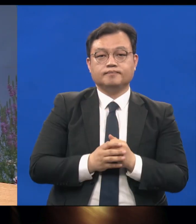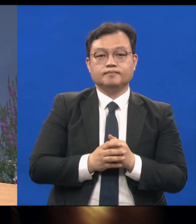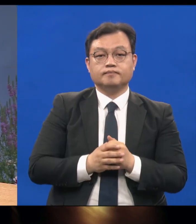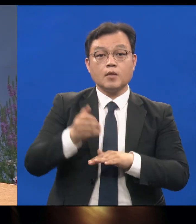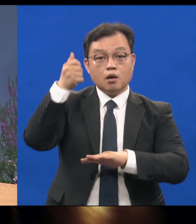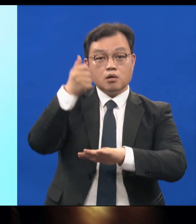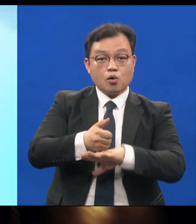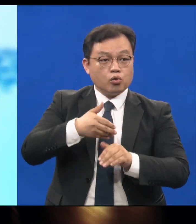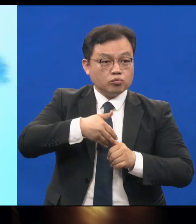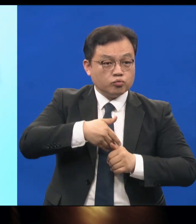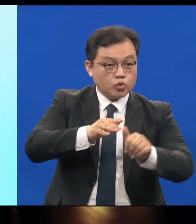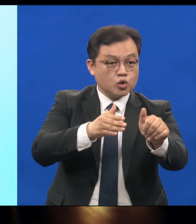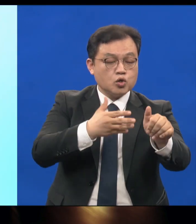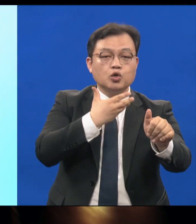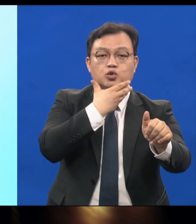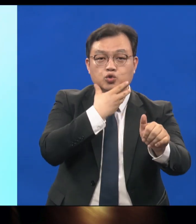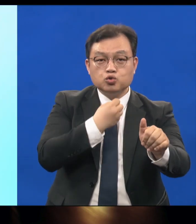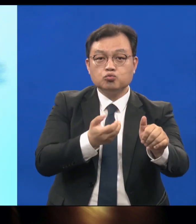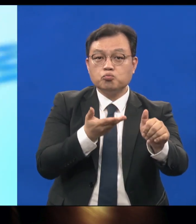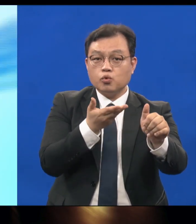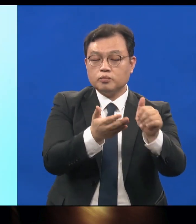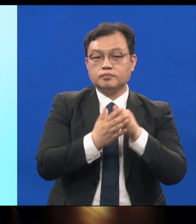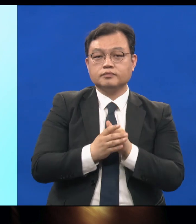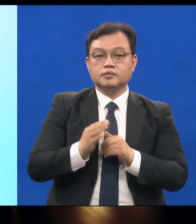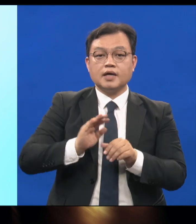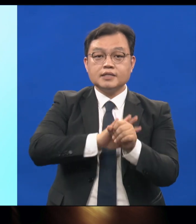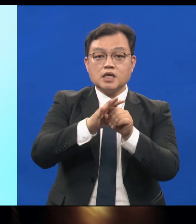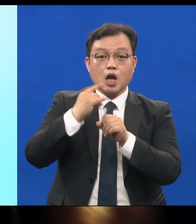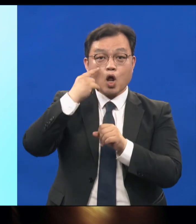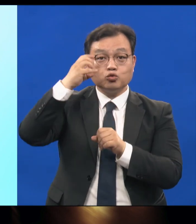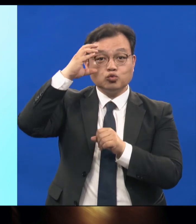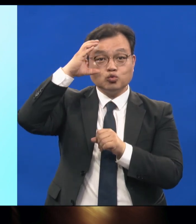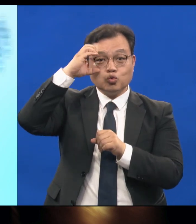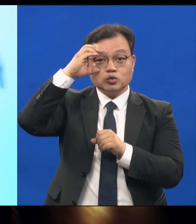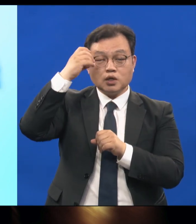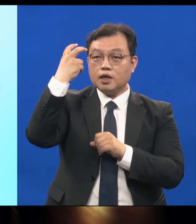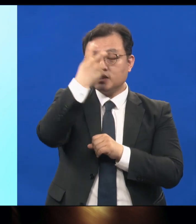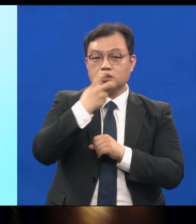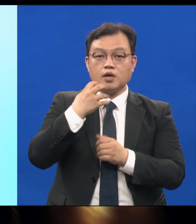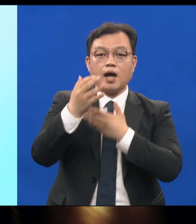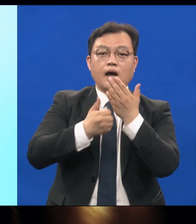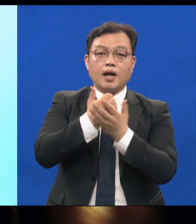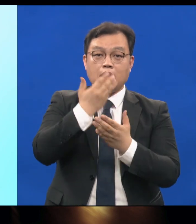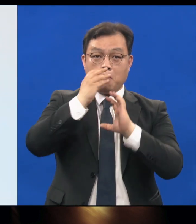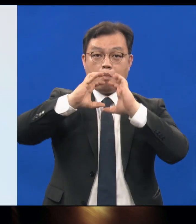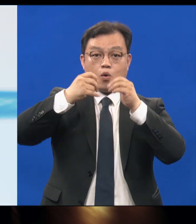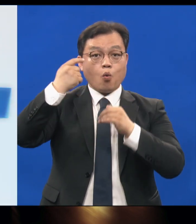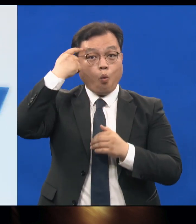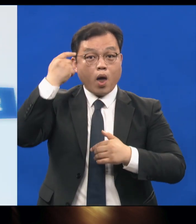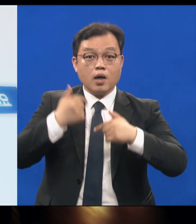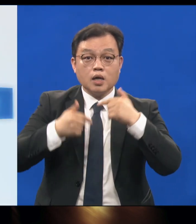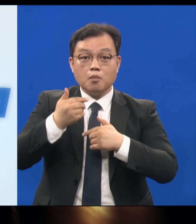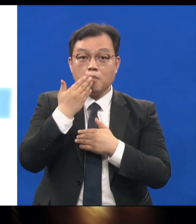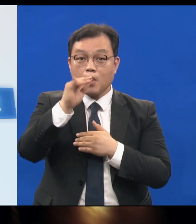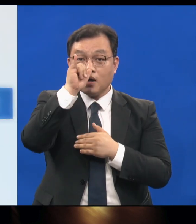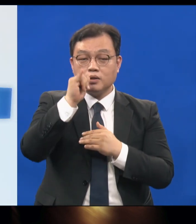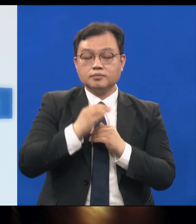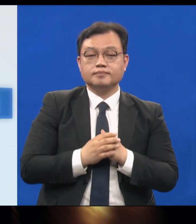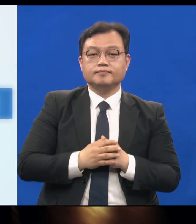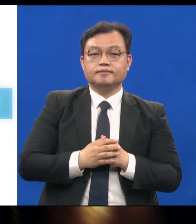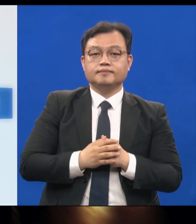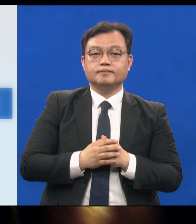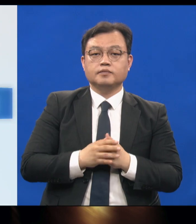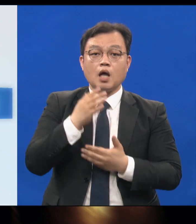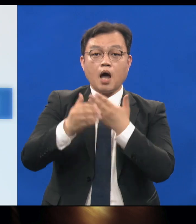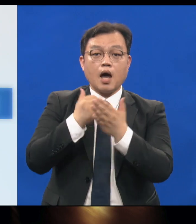받게 된다는 겁니다 사랑의 눈동자로 지키시는 하나님의 백성들이 왜 기뻐할 수 있는가 하나님의 임재